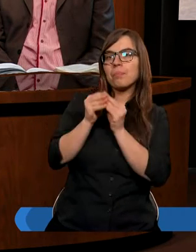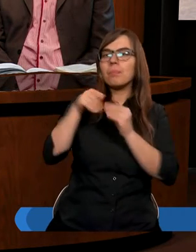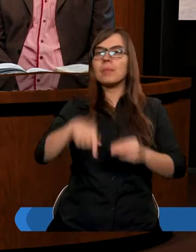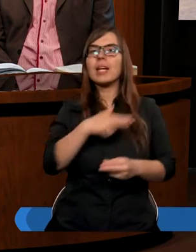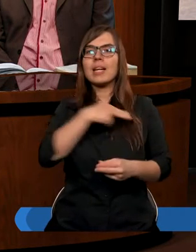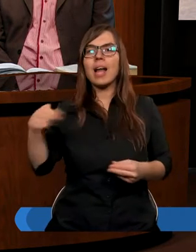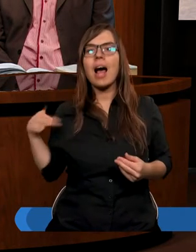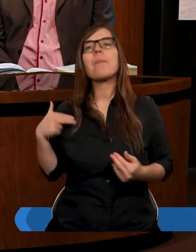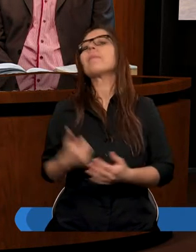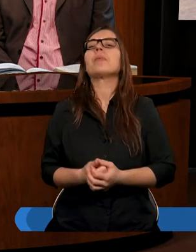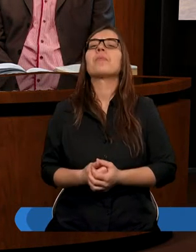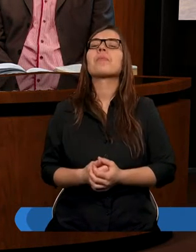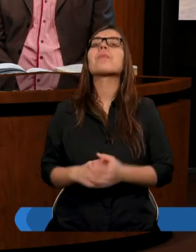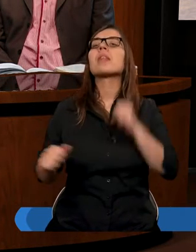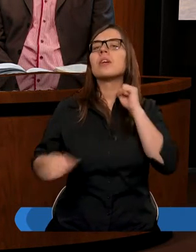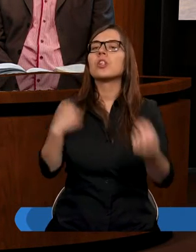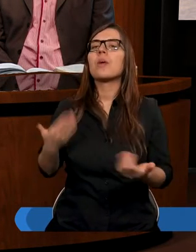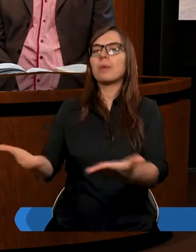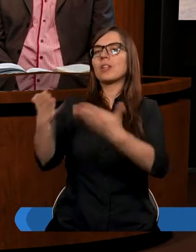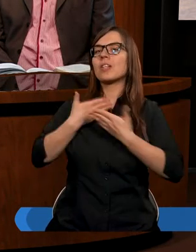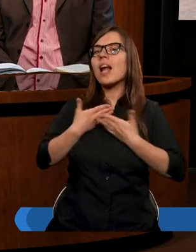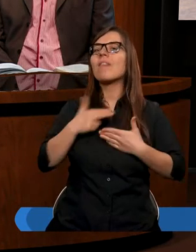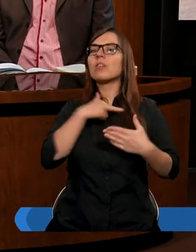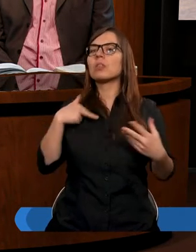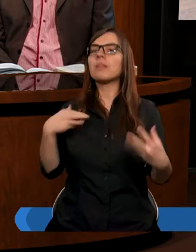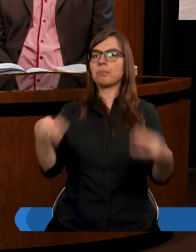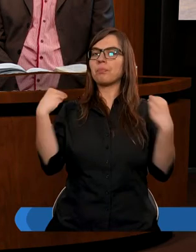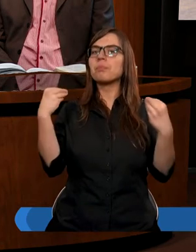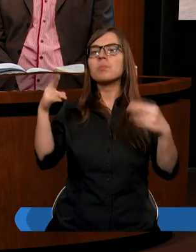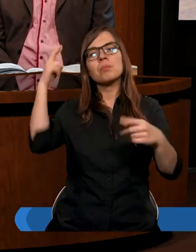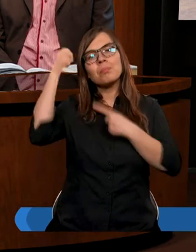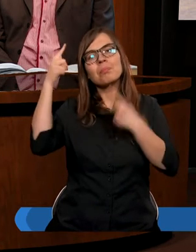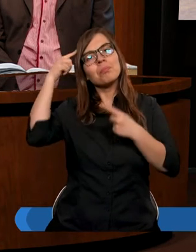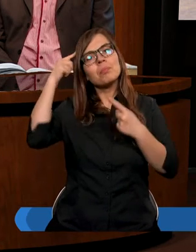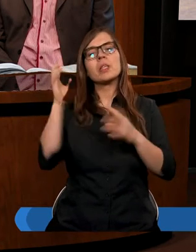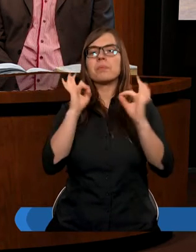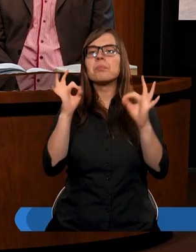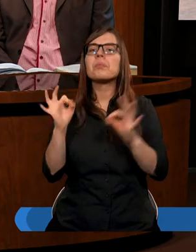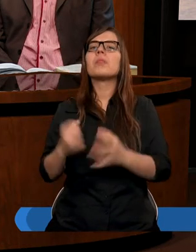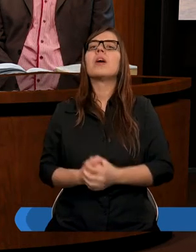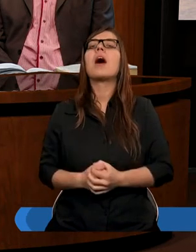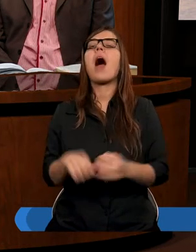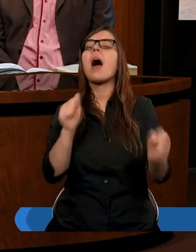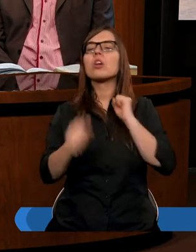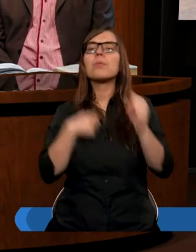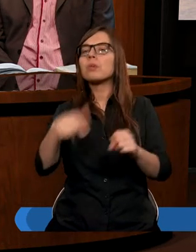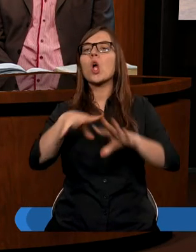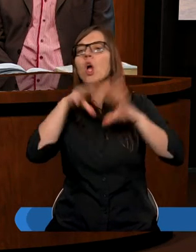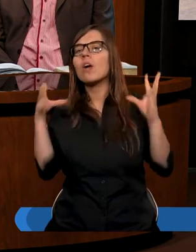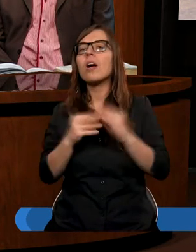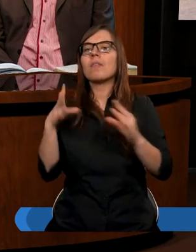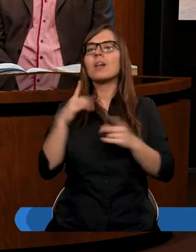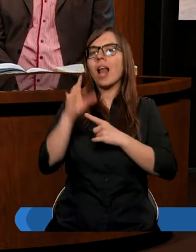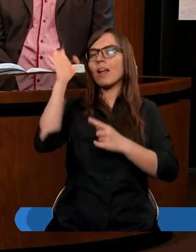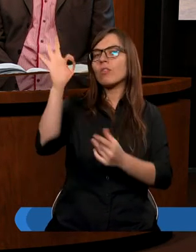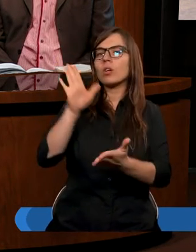abyś dodawał nam właściwych myśli, którymi będziemy się dzielić, ażeby to wszystko było ku